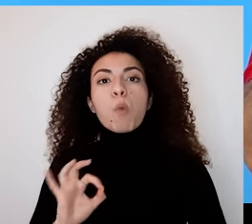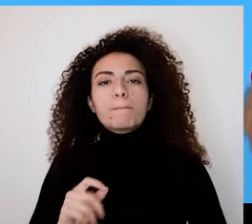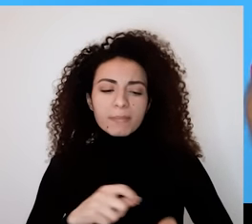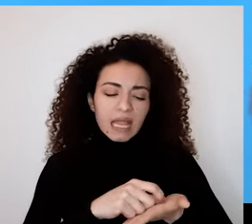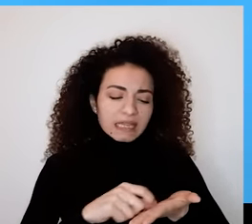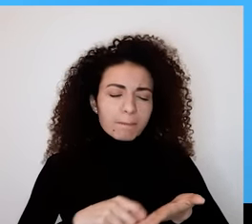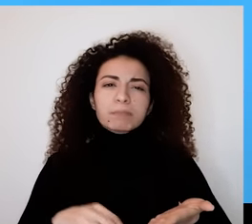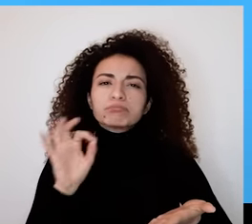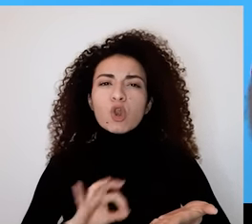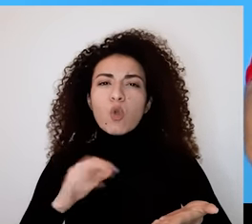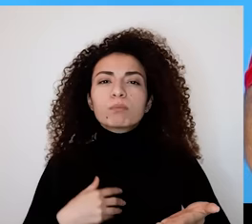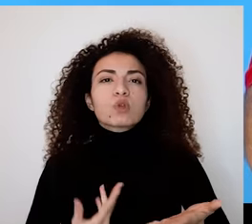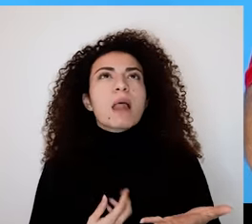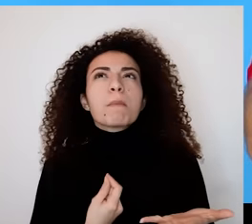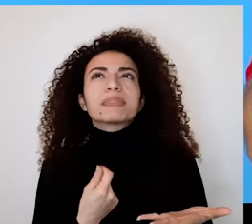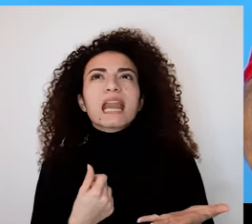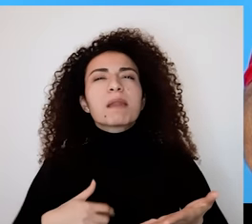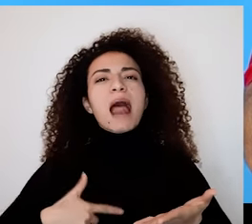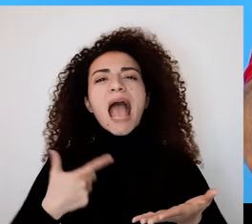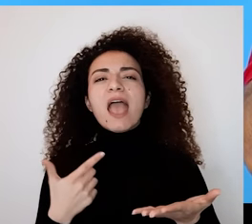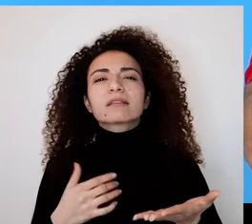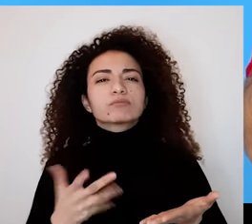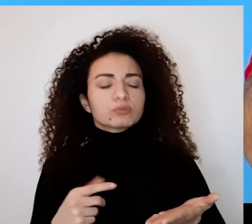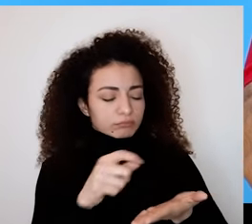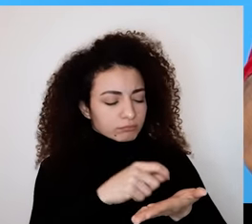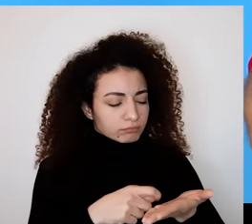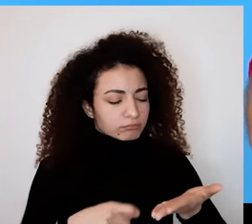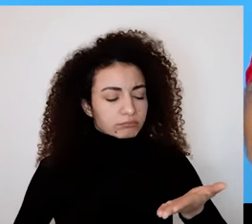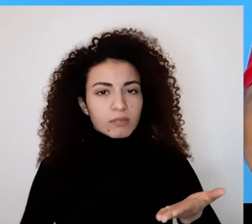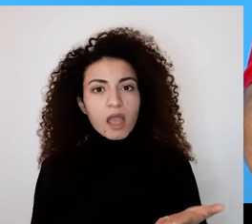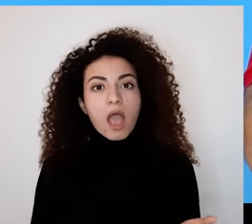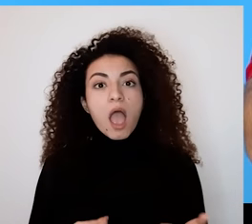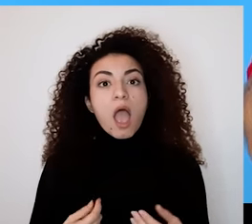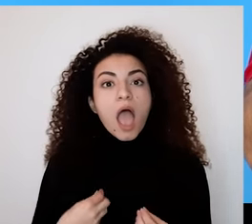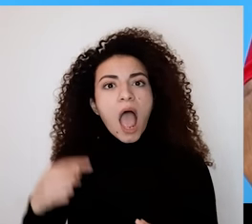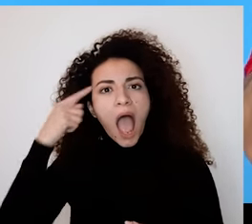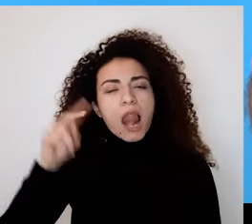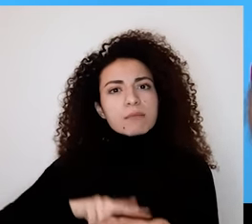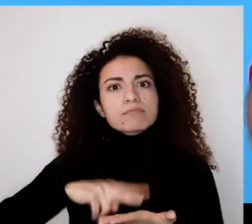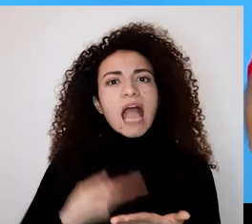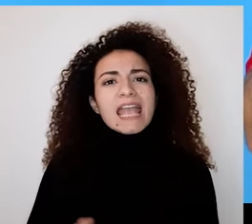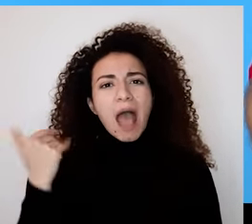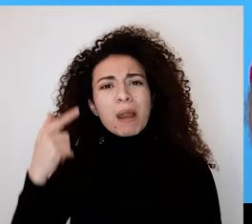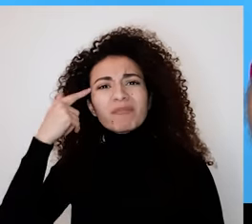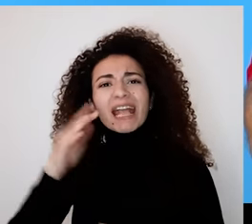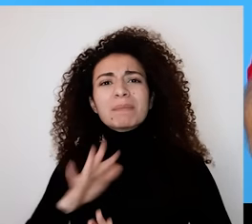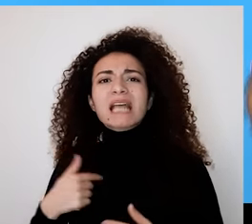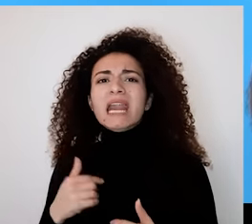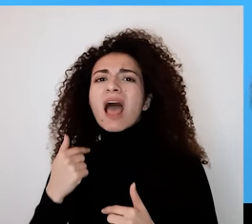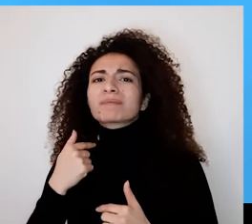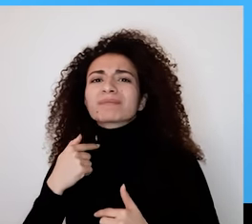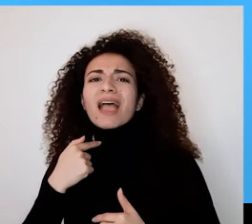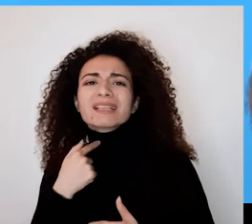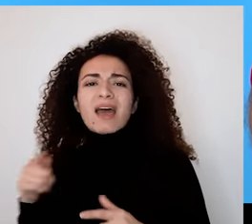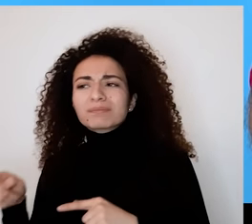ممارسة تدوين الإمتنين بالنسبة لإله كان مفتاحة تحول من عقلية الحرمان لعقلية الوفرة اللي بتقدر كل